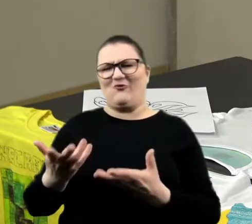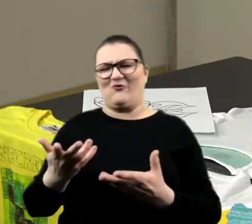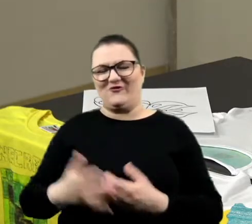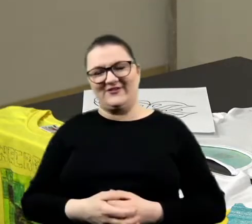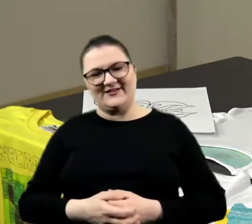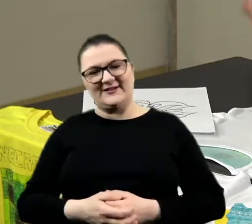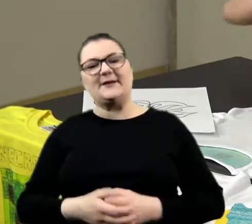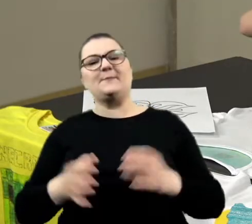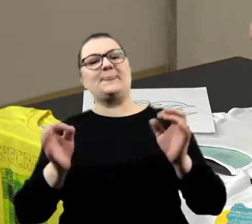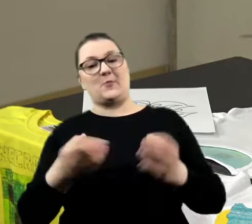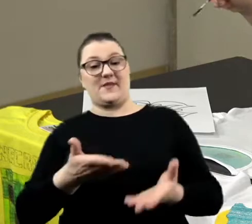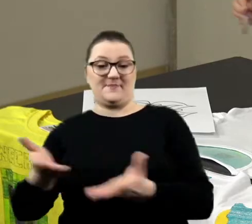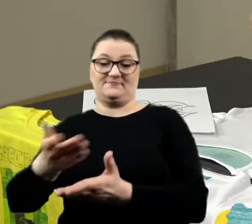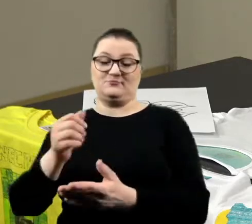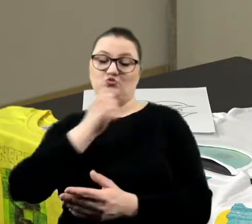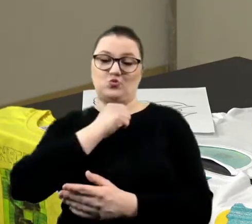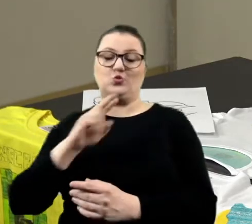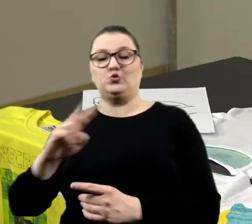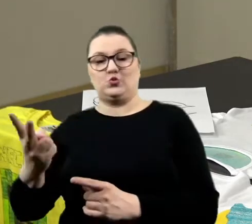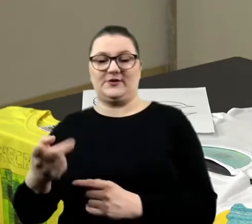Dobra, spróbuj drugi teraz ty.